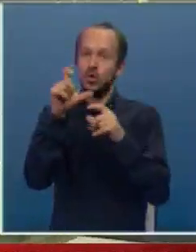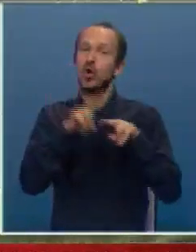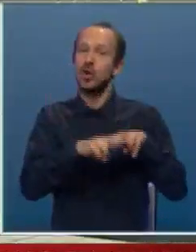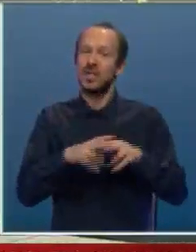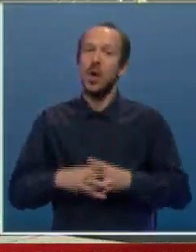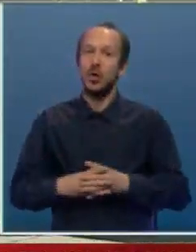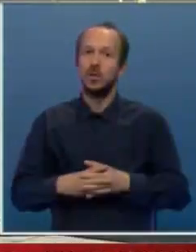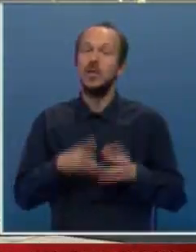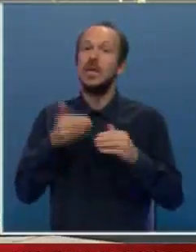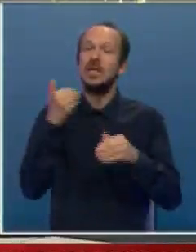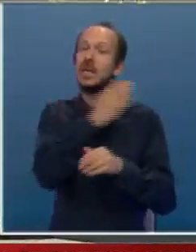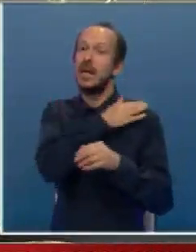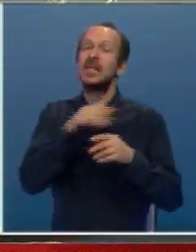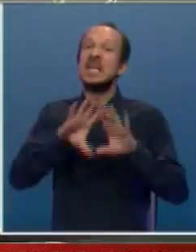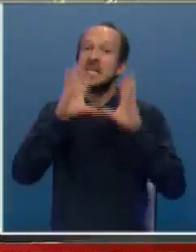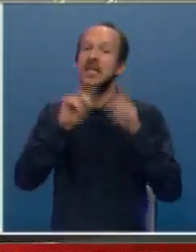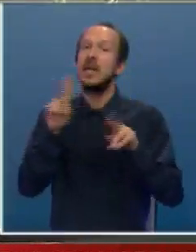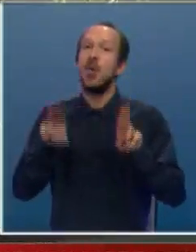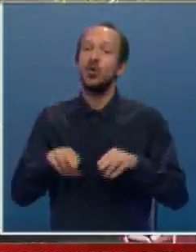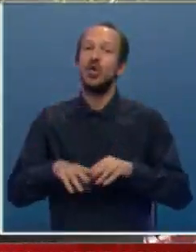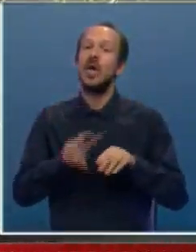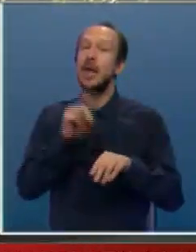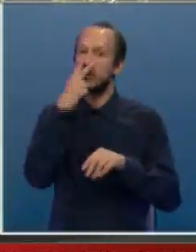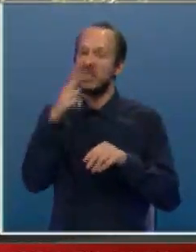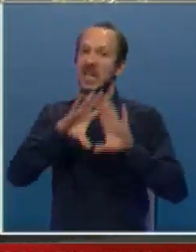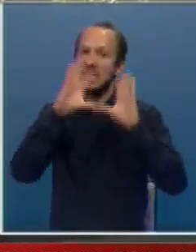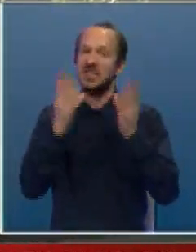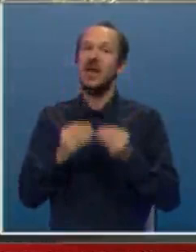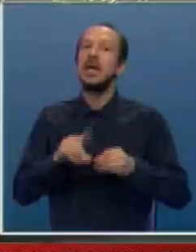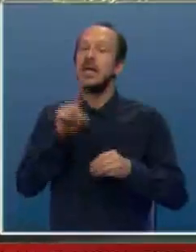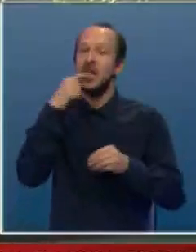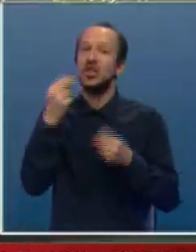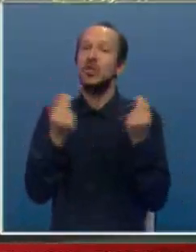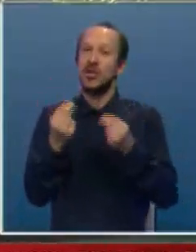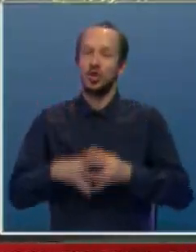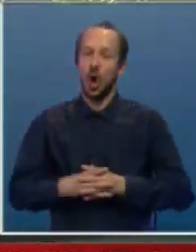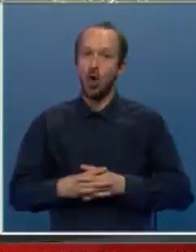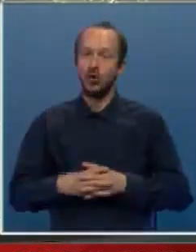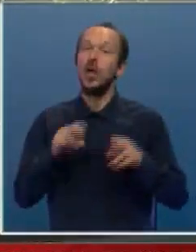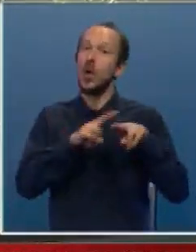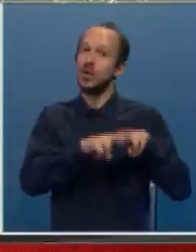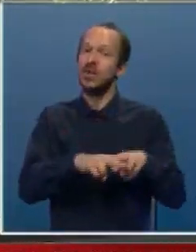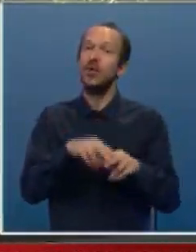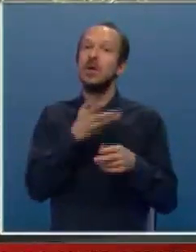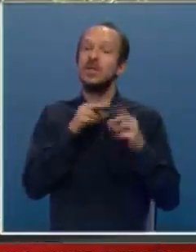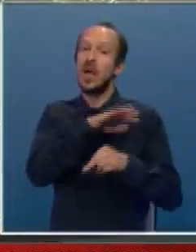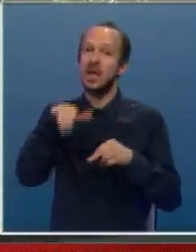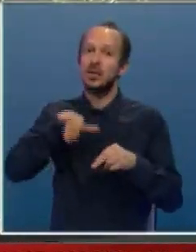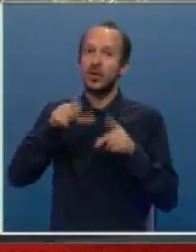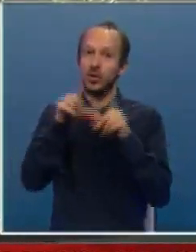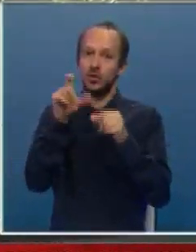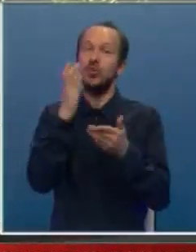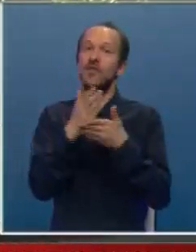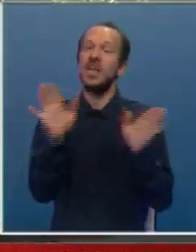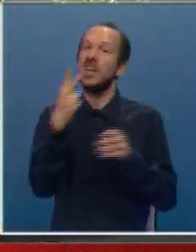plakir, evo, iza nas. U parku prosto je nemoguće, ne osvrnuti se na sve strane i ne reći ponešto da je ostavio za nas Jovan Dučić jer je bio